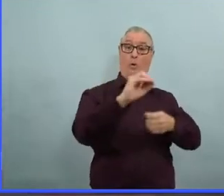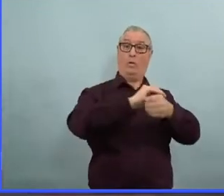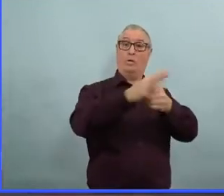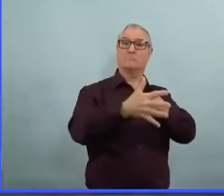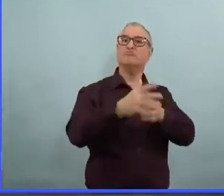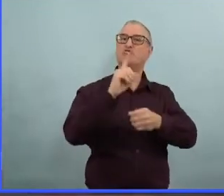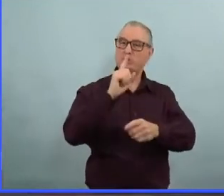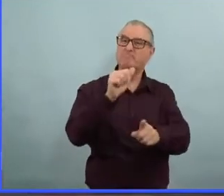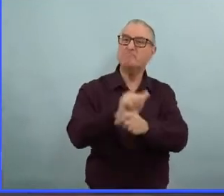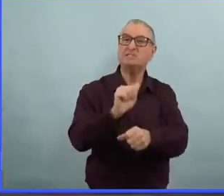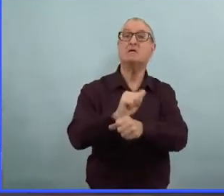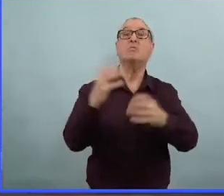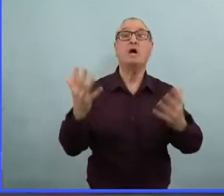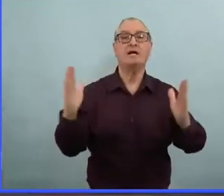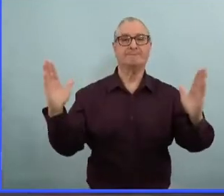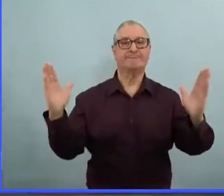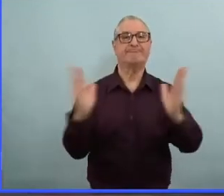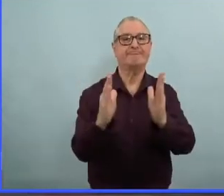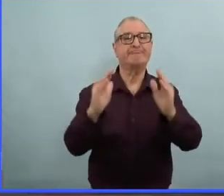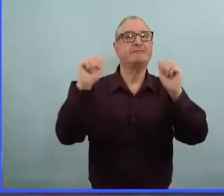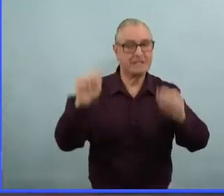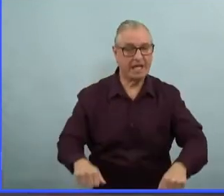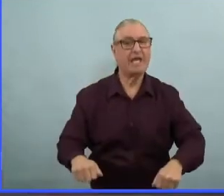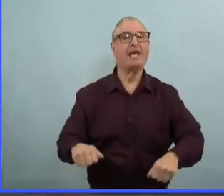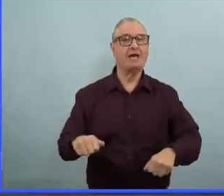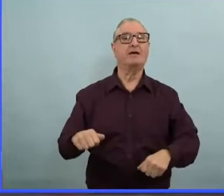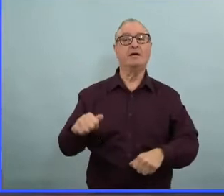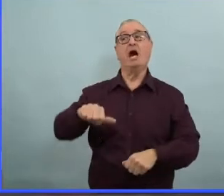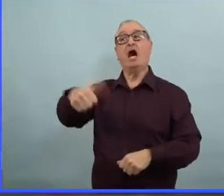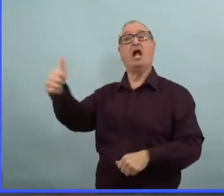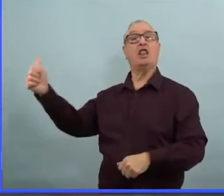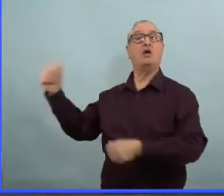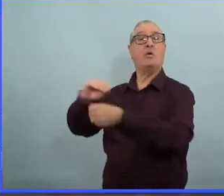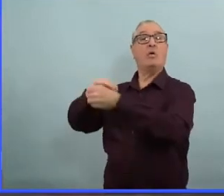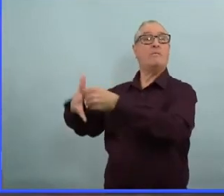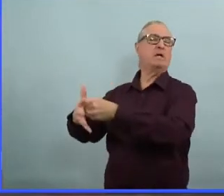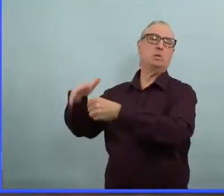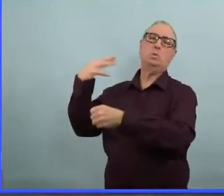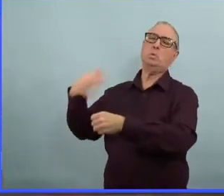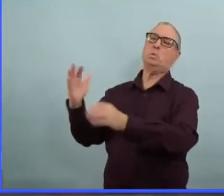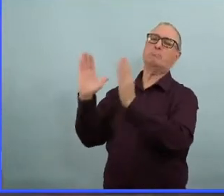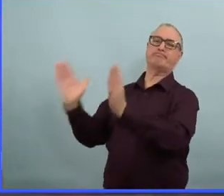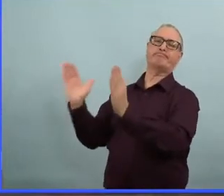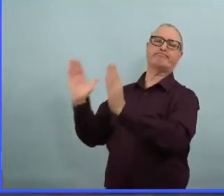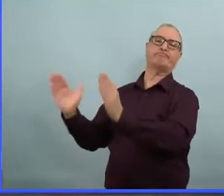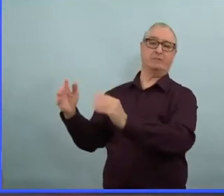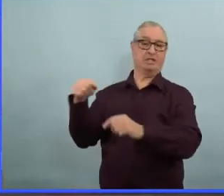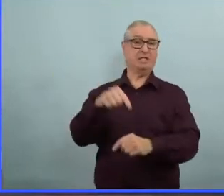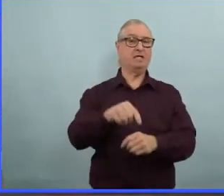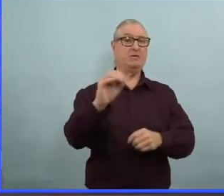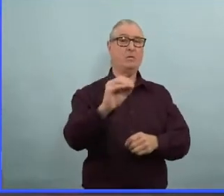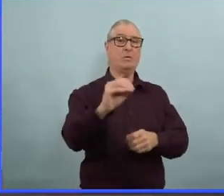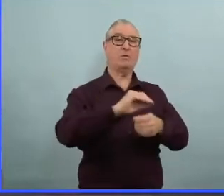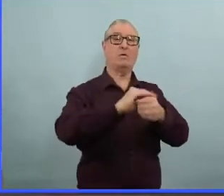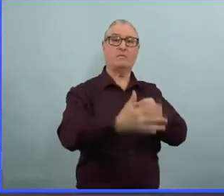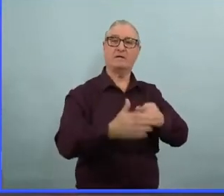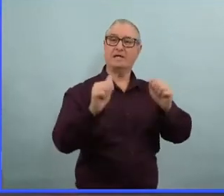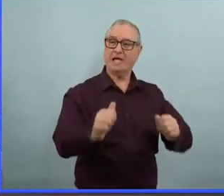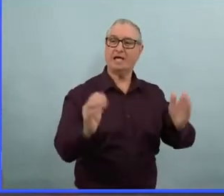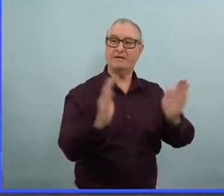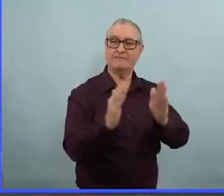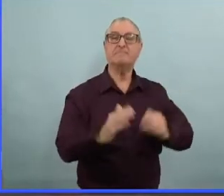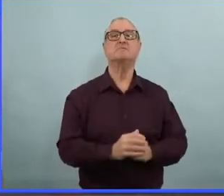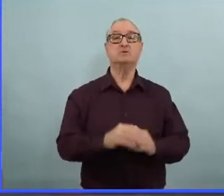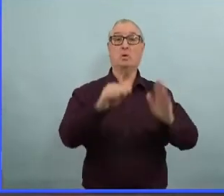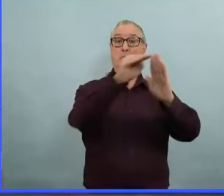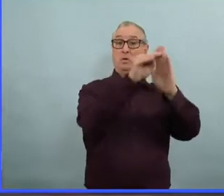Nous continuons à maintenir les preuves de vaccination et nous allons continuer à dire aux Manitobains qu